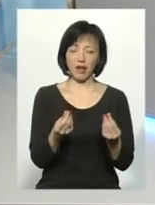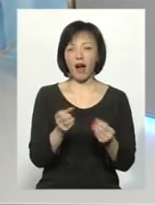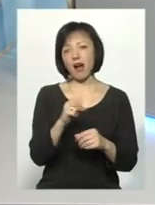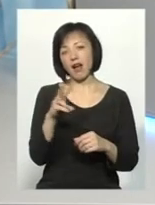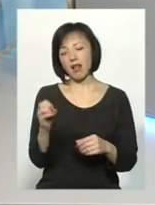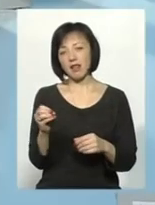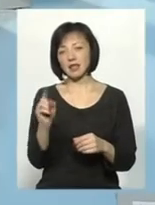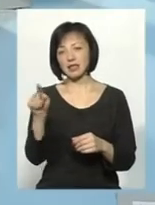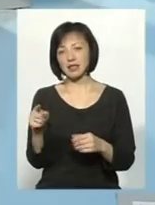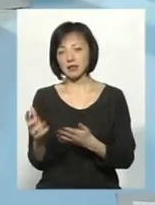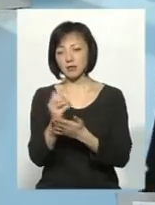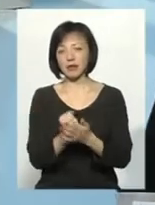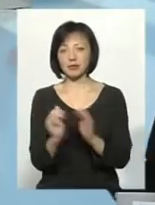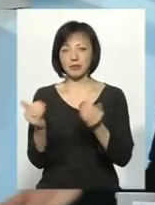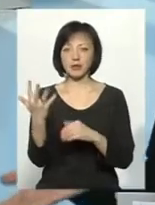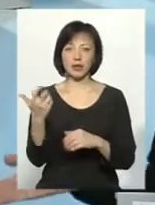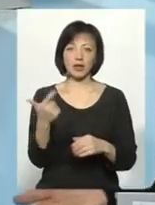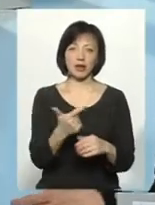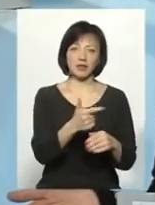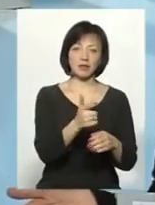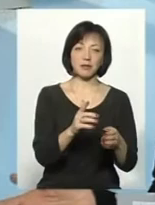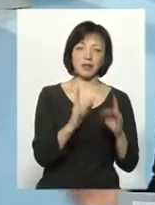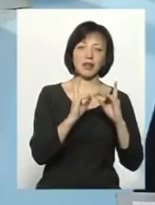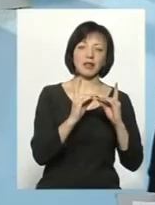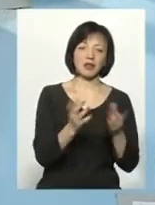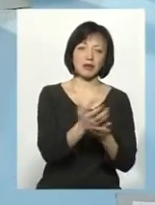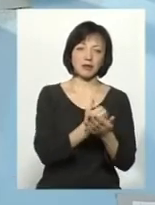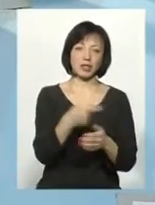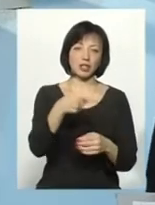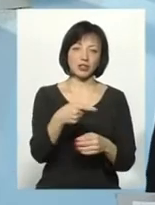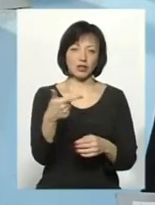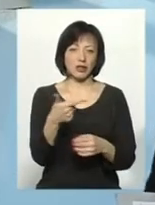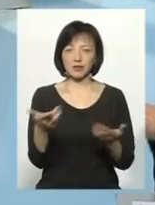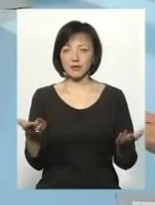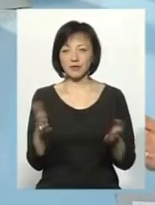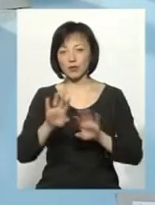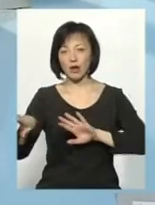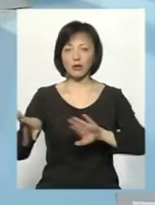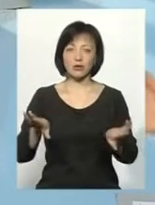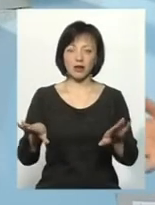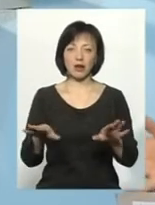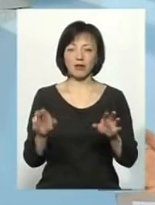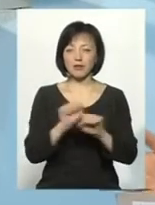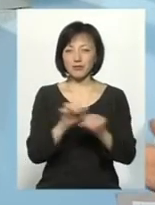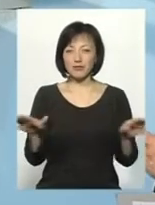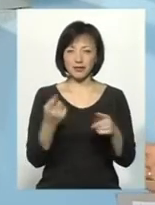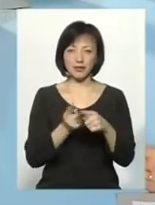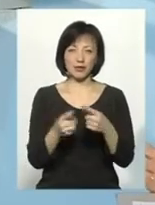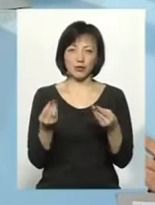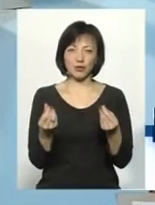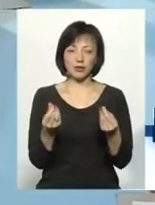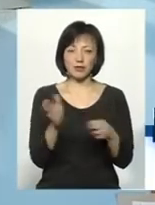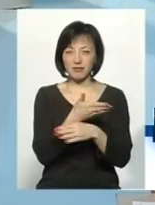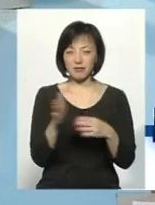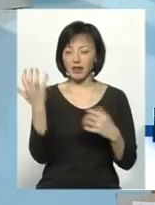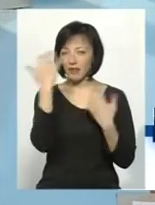там ті на АТО зібрали 500 гривень, ті на інтернат зібрали 1000 гривень, туди і туди, і розпорушуються ці суми.